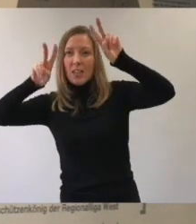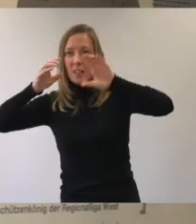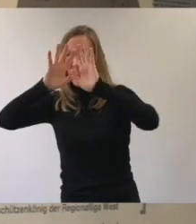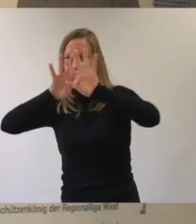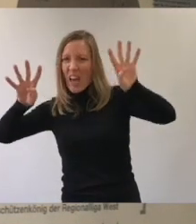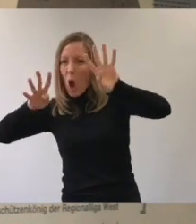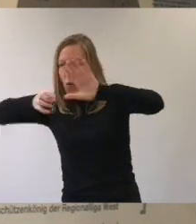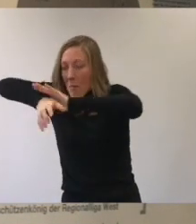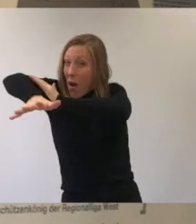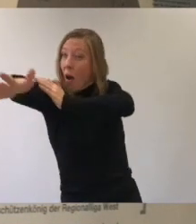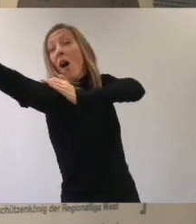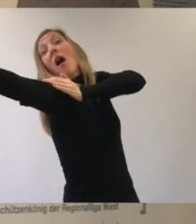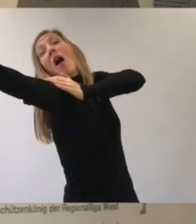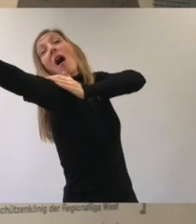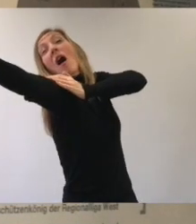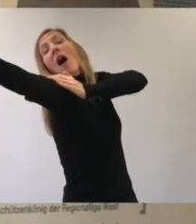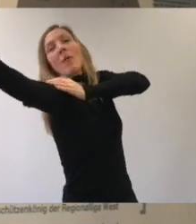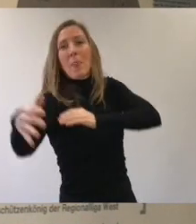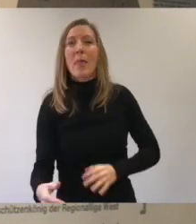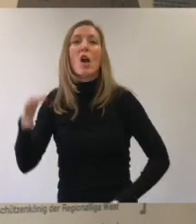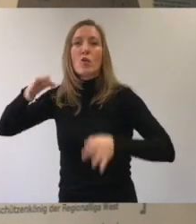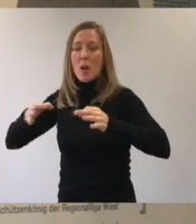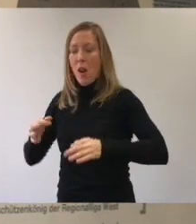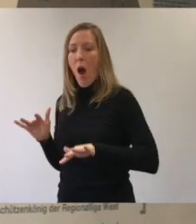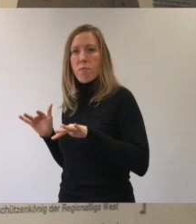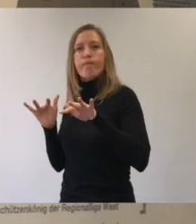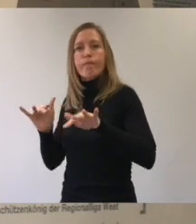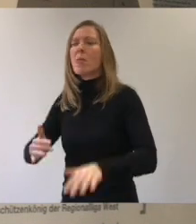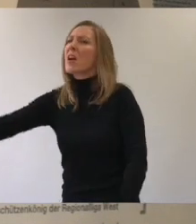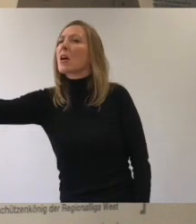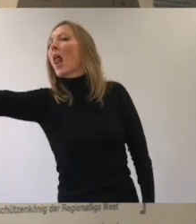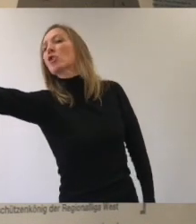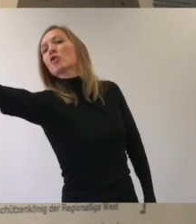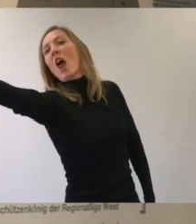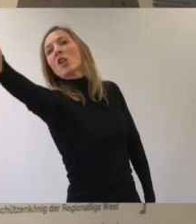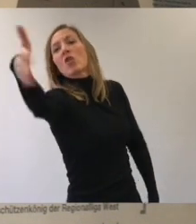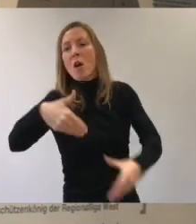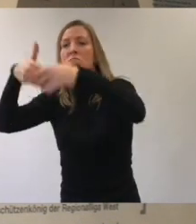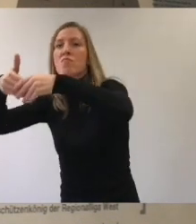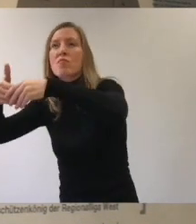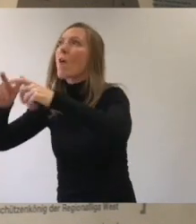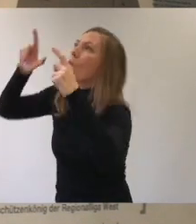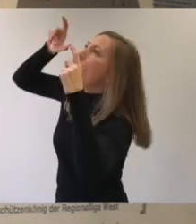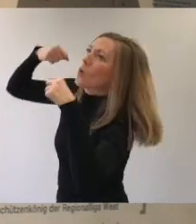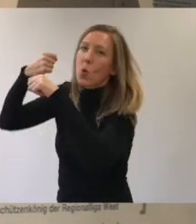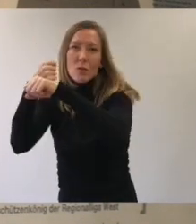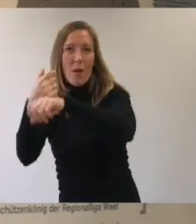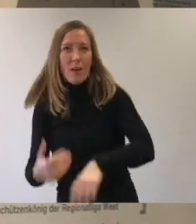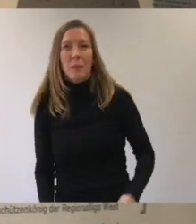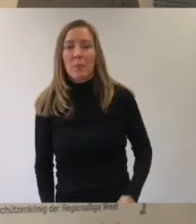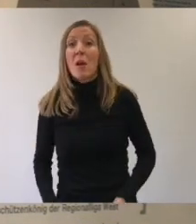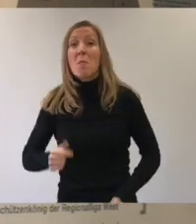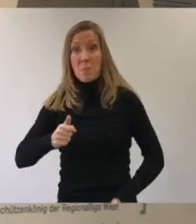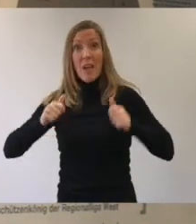Arme durch den Zaun. Die Spieler machen sich auf den Weg. Sie klatschen mit den Fans ab, schütteln Hände und machen Fotos.